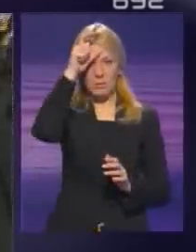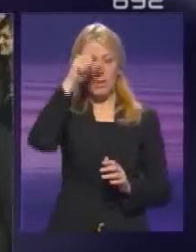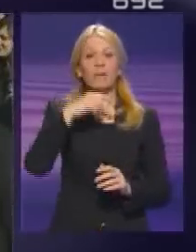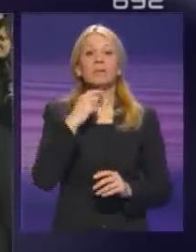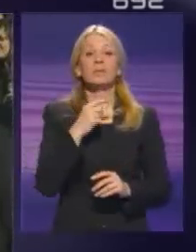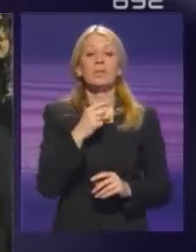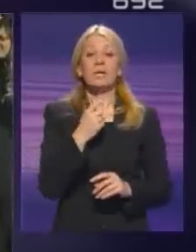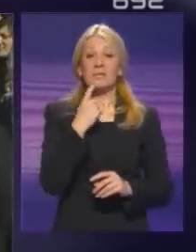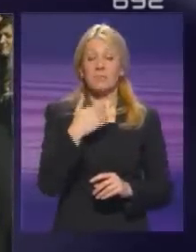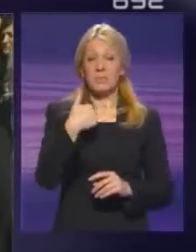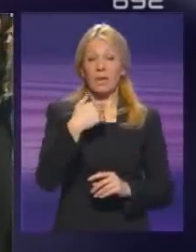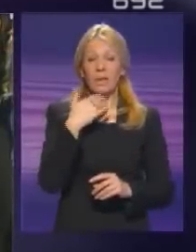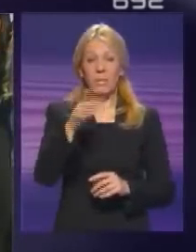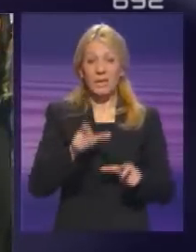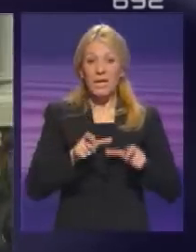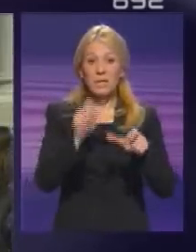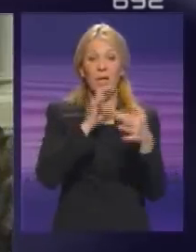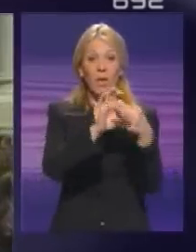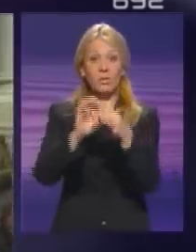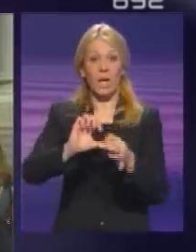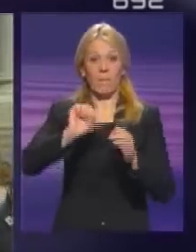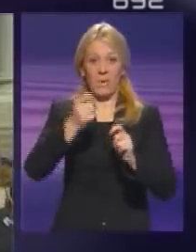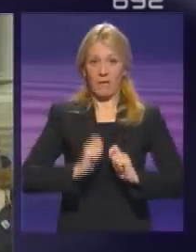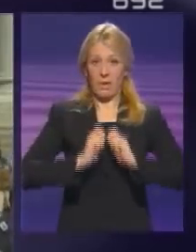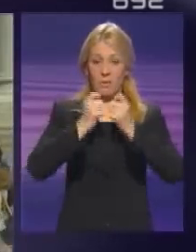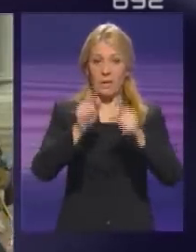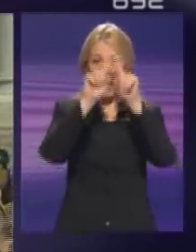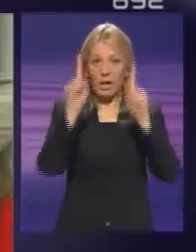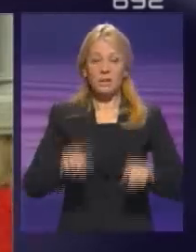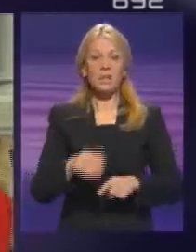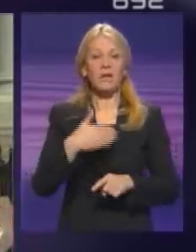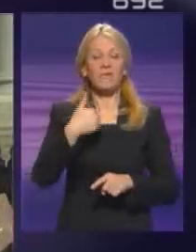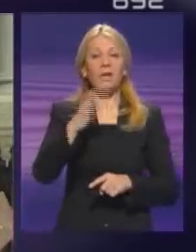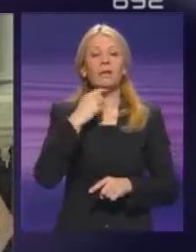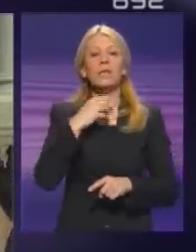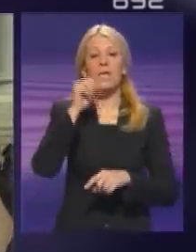napredna stranka i njeni koalicijoni partneri prvi su predali izbornu listu za vanade parlamentarne izbore u Srbiji.